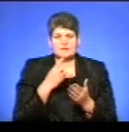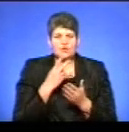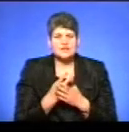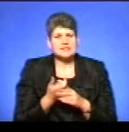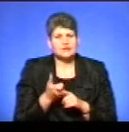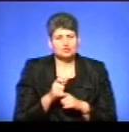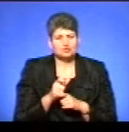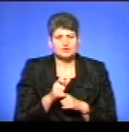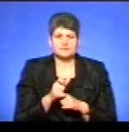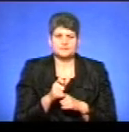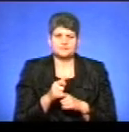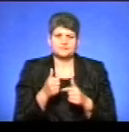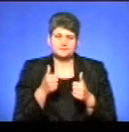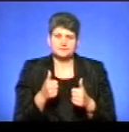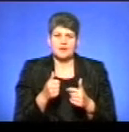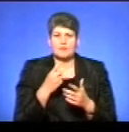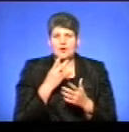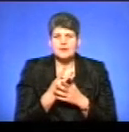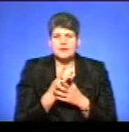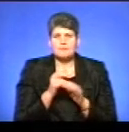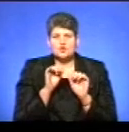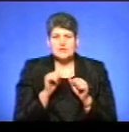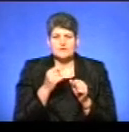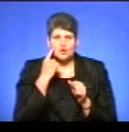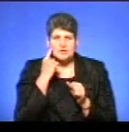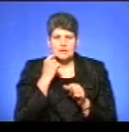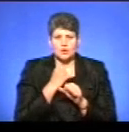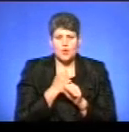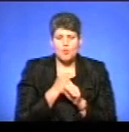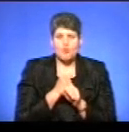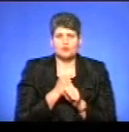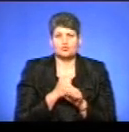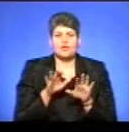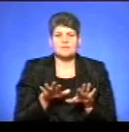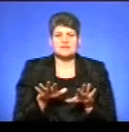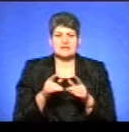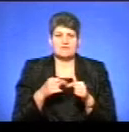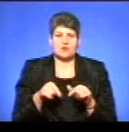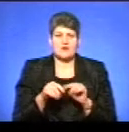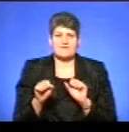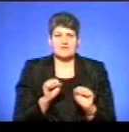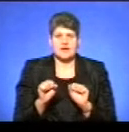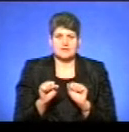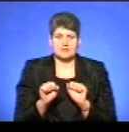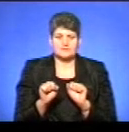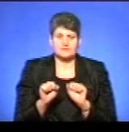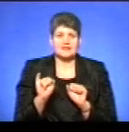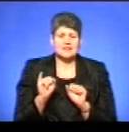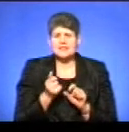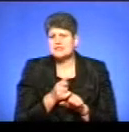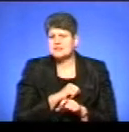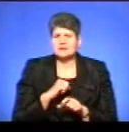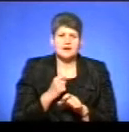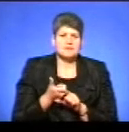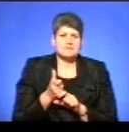гармонійний і він дає можливість оцінити роботу також місцевих органів влади. Ну і найбільш